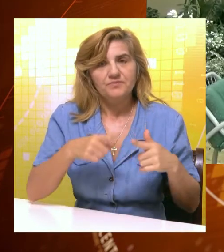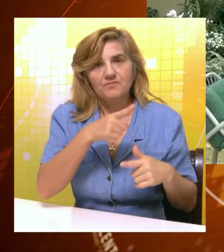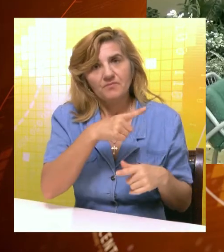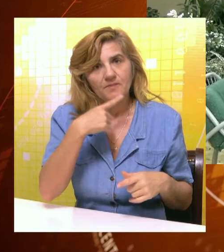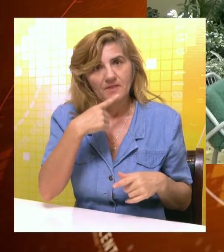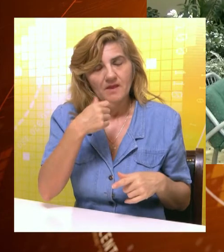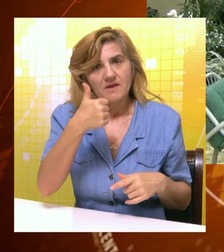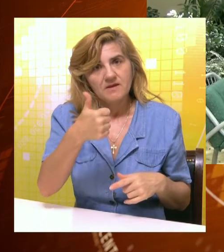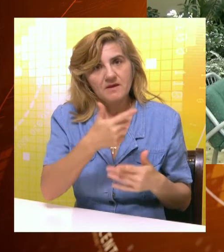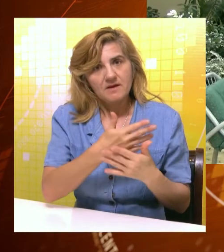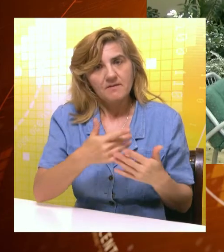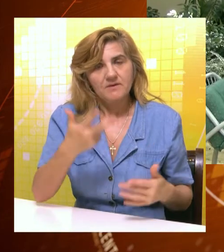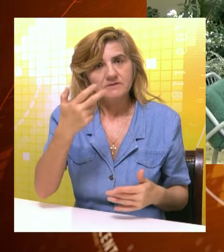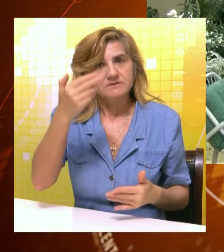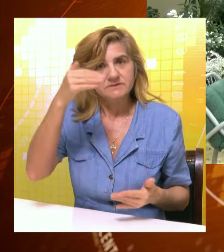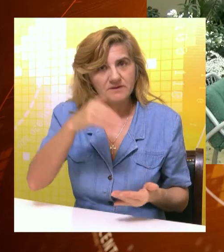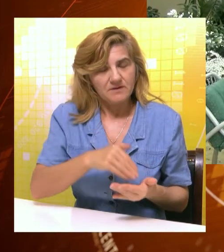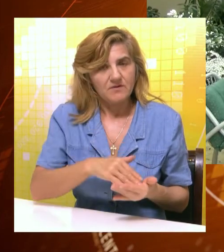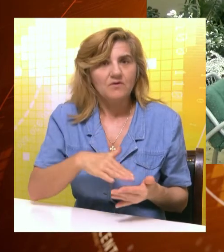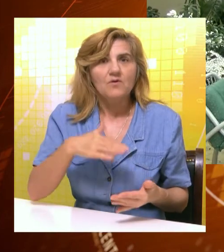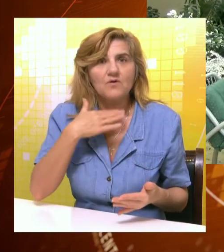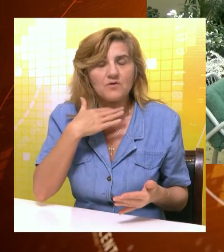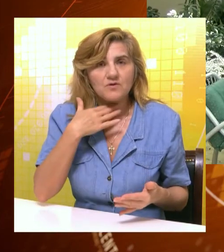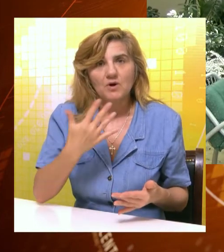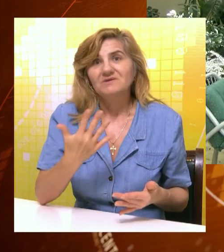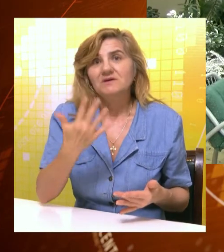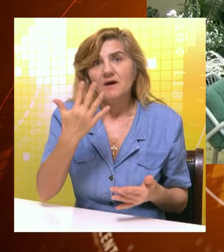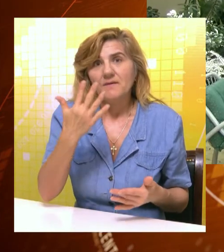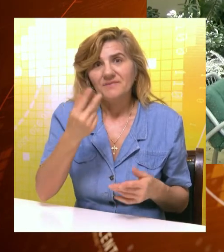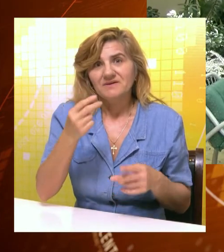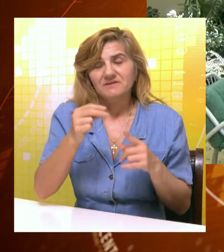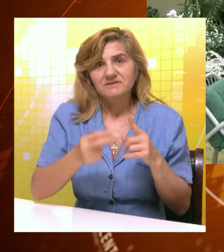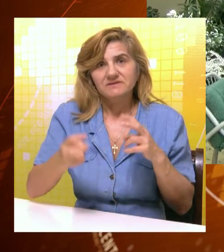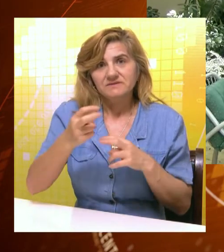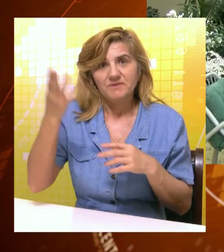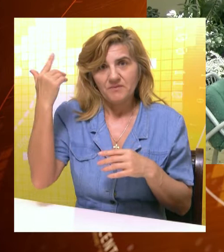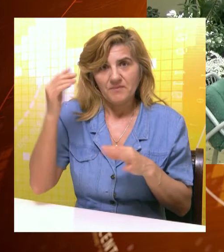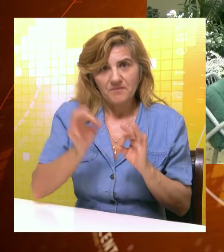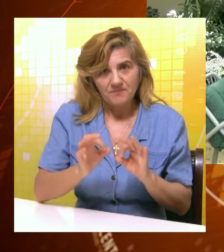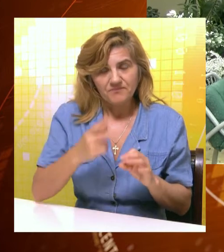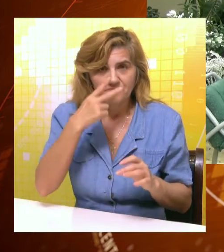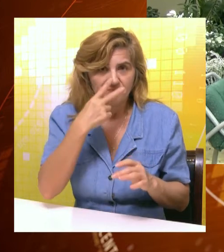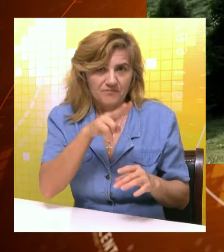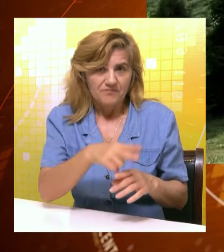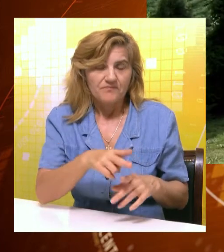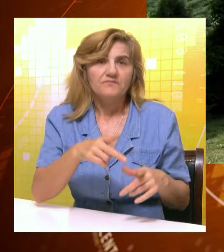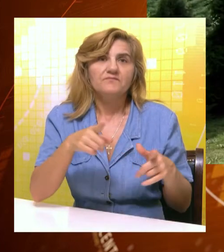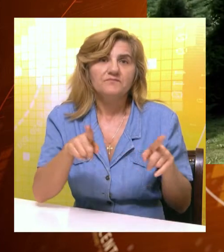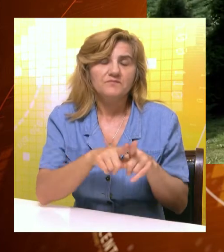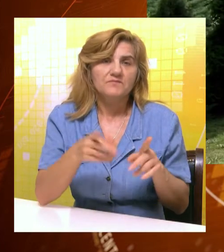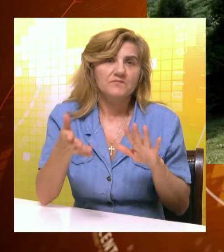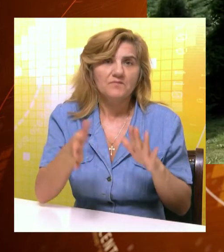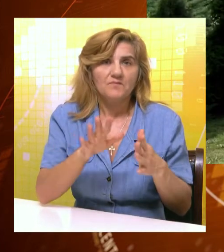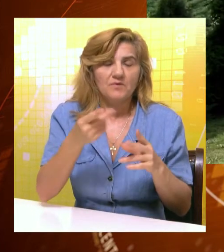Podsećanje radi, milijoni 300 hiljada dinara bilo je dovoljno da se peti sprat gerontološkog centru u Subotici opremi. Zahvaljujući vladi